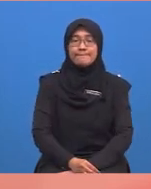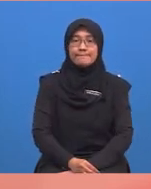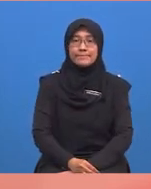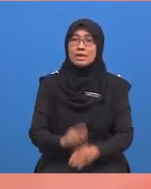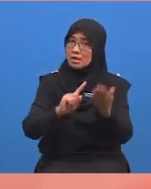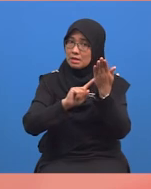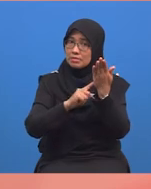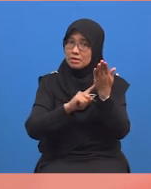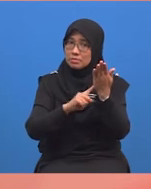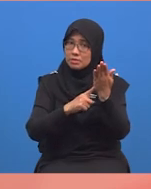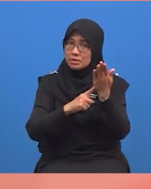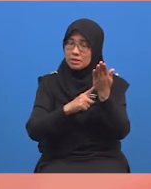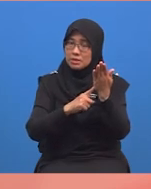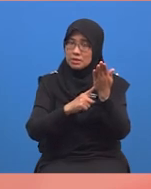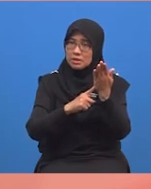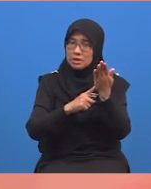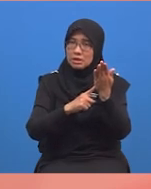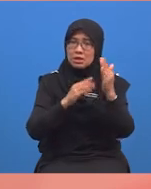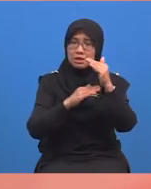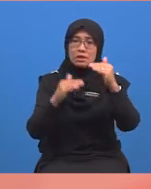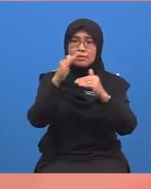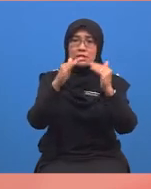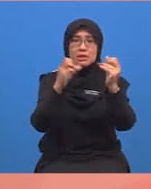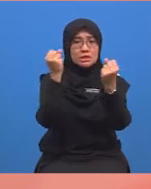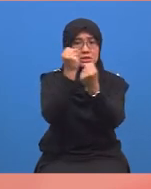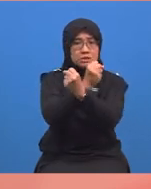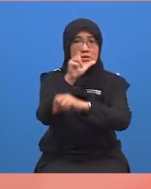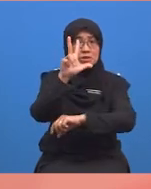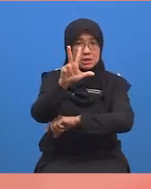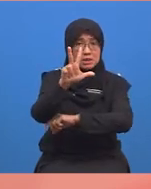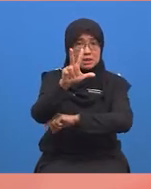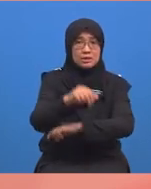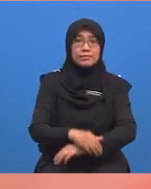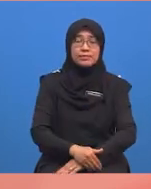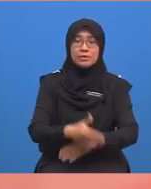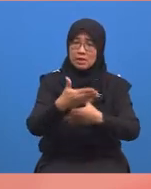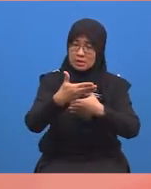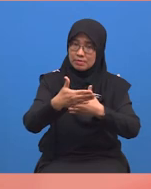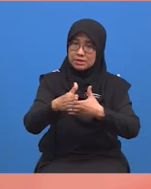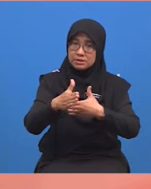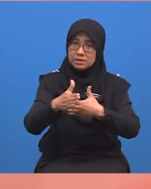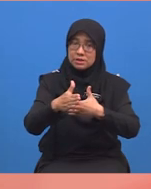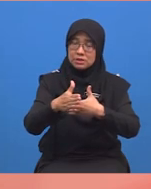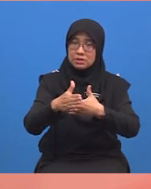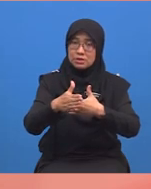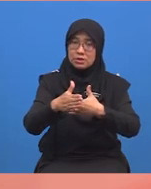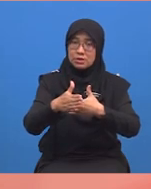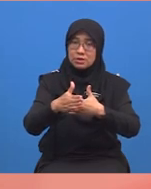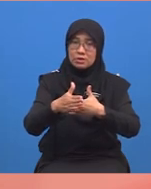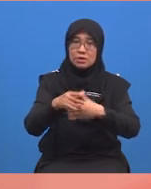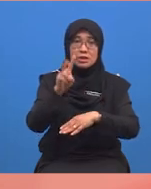Mula-mula, kita bina sifir tiga dahulu. Kemudian, kita lihat